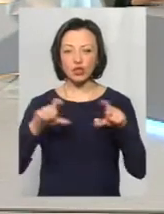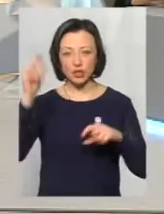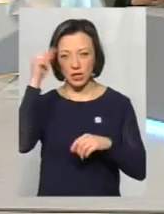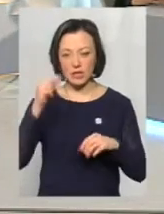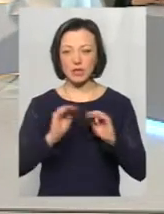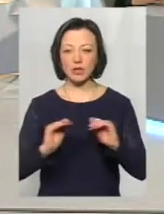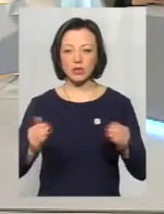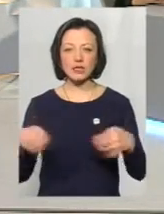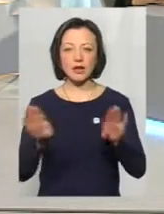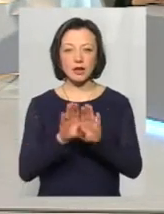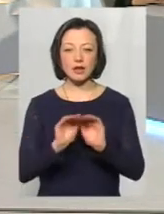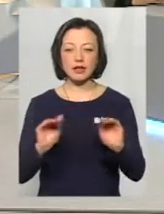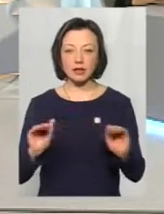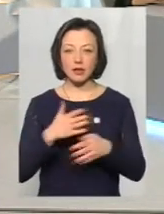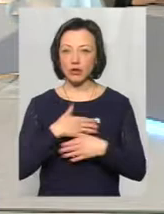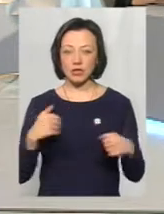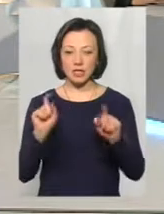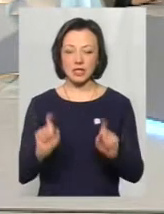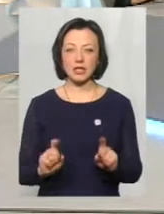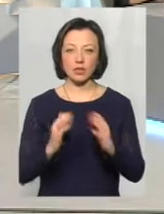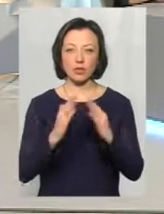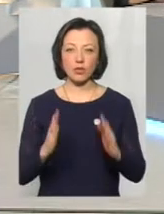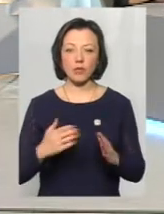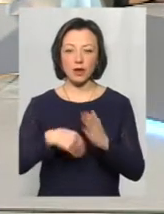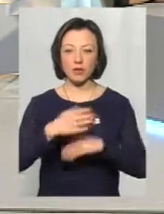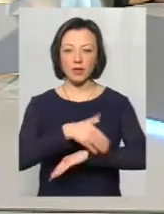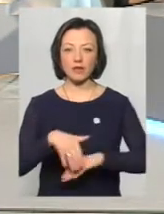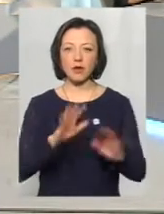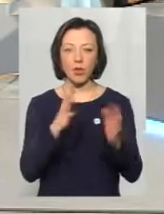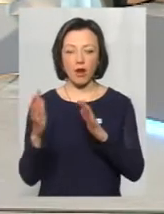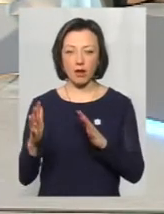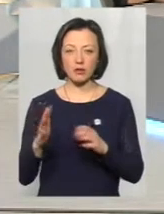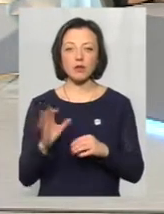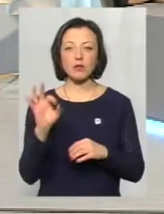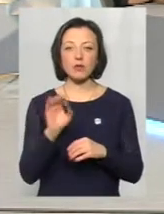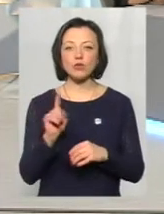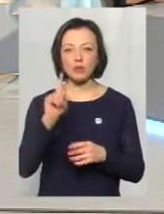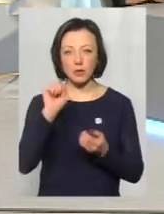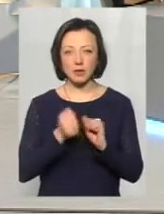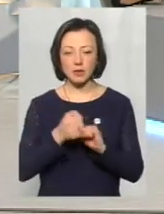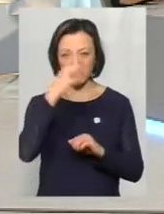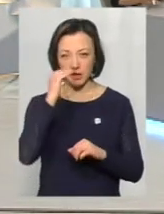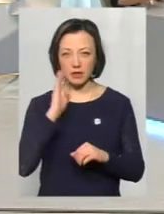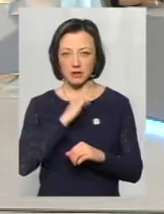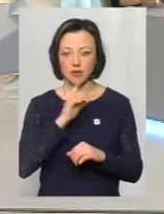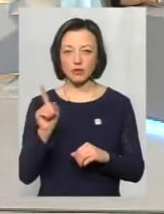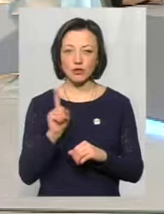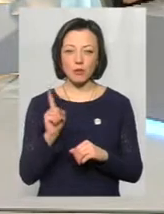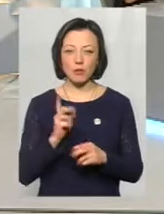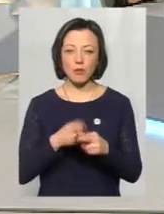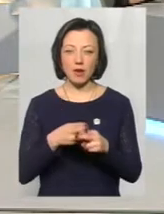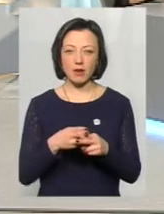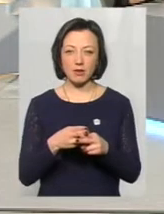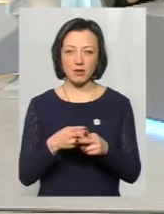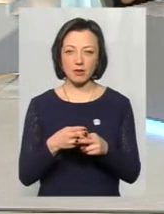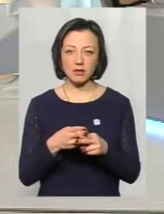так? Діти, в основному, не хочуться діти вдома, вони йдуть на двір гуляти. Про що повинні пам'ятати батьки, щоб попередити?